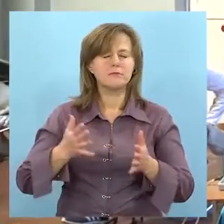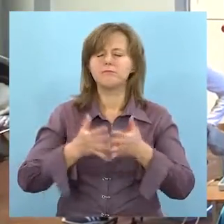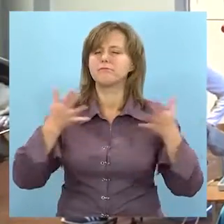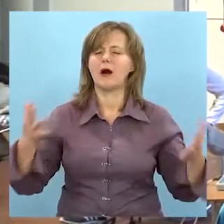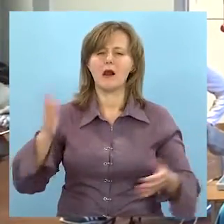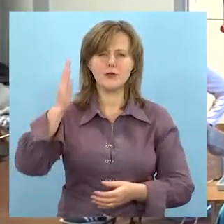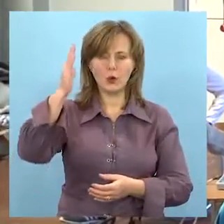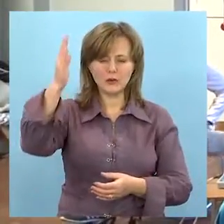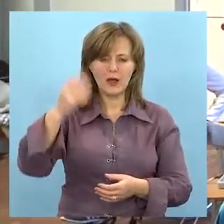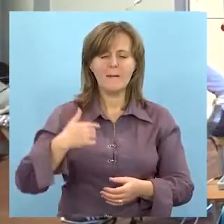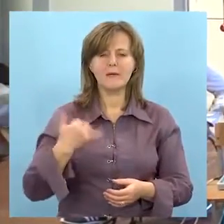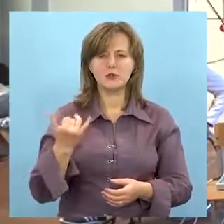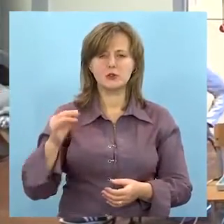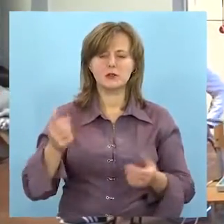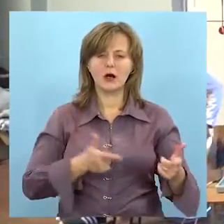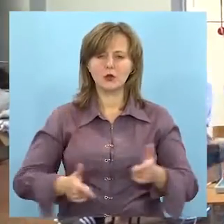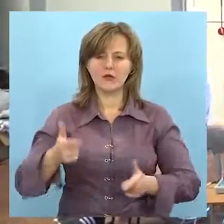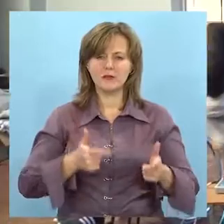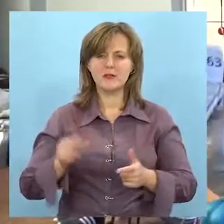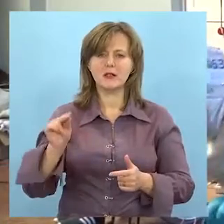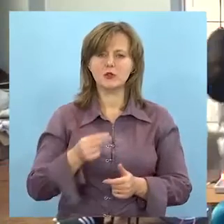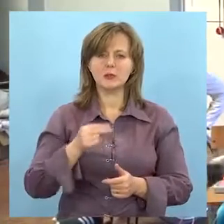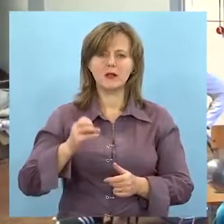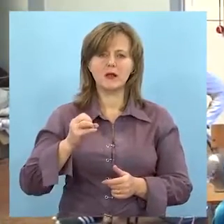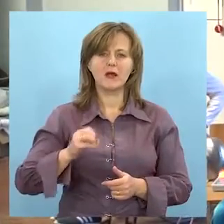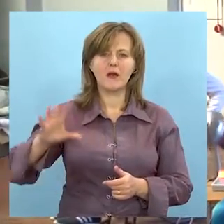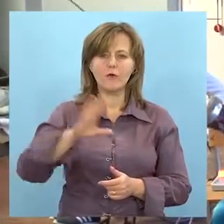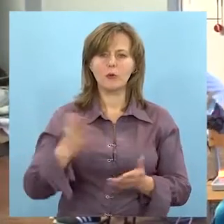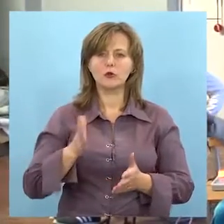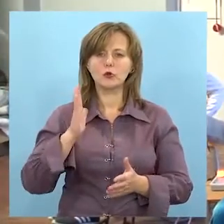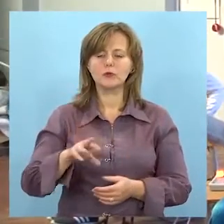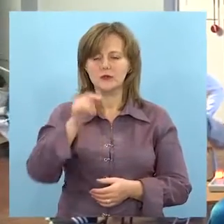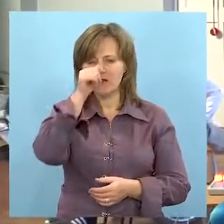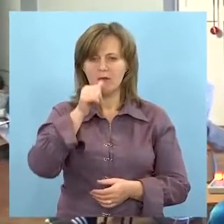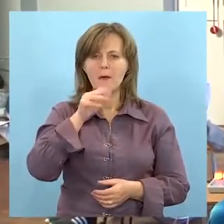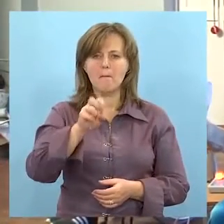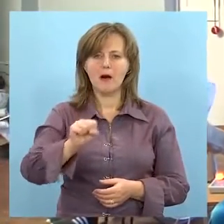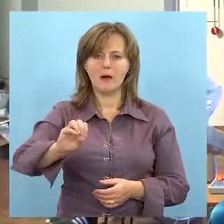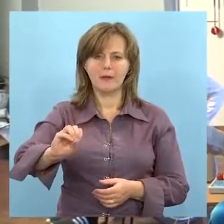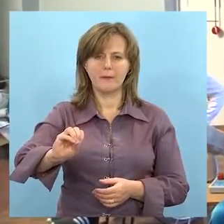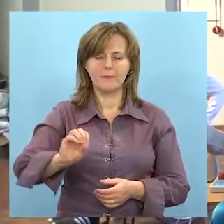як завжди, грандіозні. Ми зараз готуваємося на чемпіонат Європи, який буде в маці.